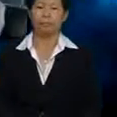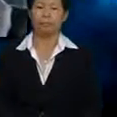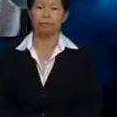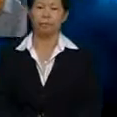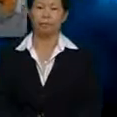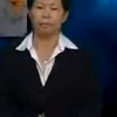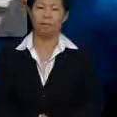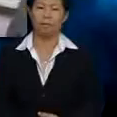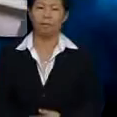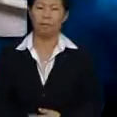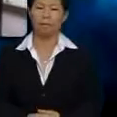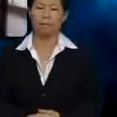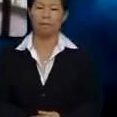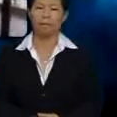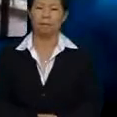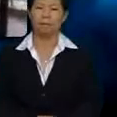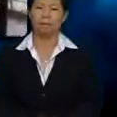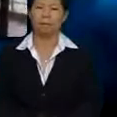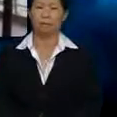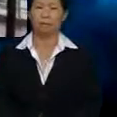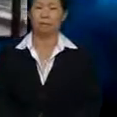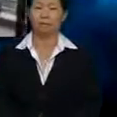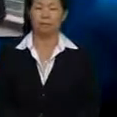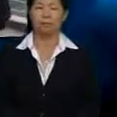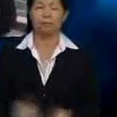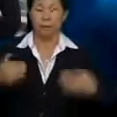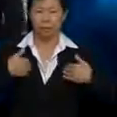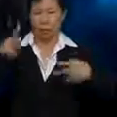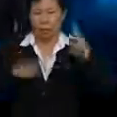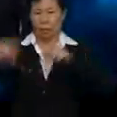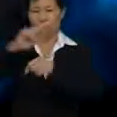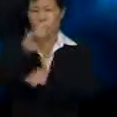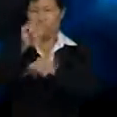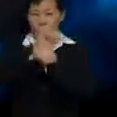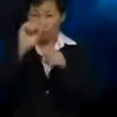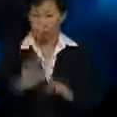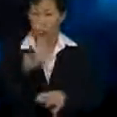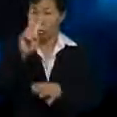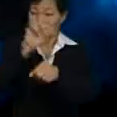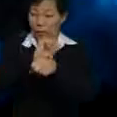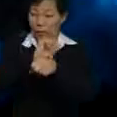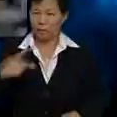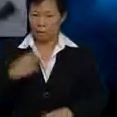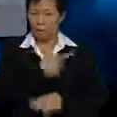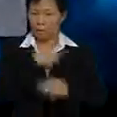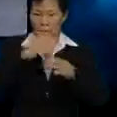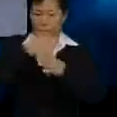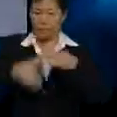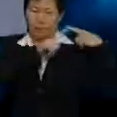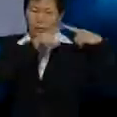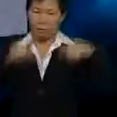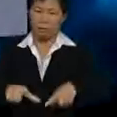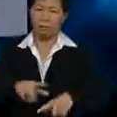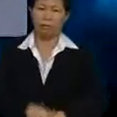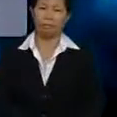Syarikat Syarikat Dua orang Daripada kakitan kita Telah letak jawatan Ini sebab Letakan jawatan kita